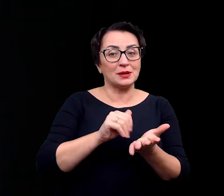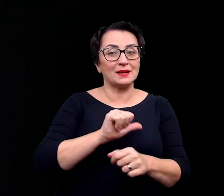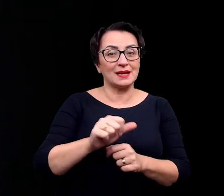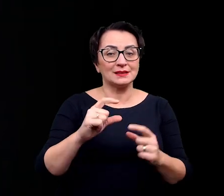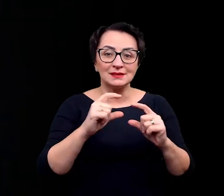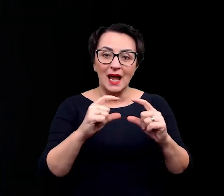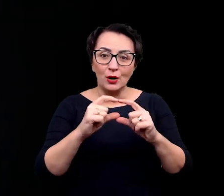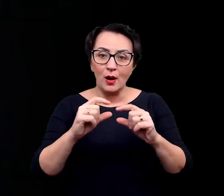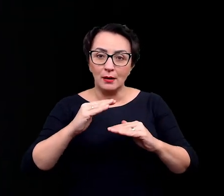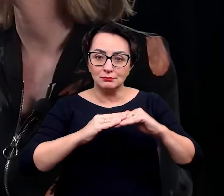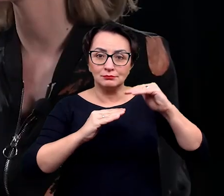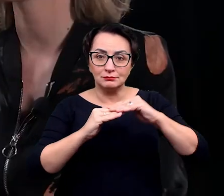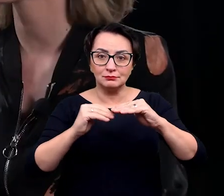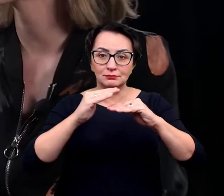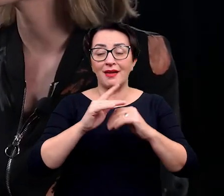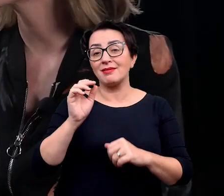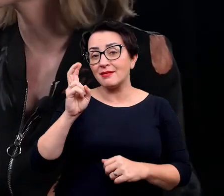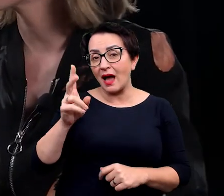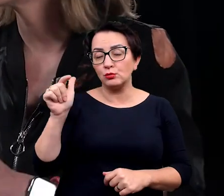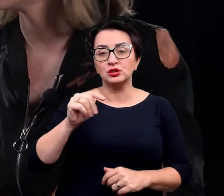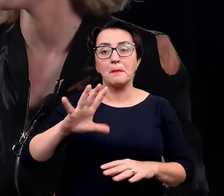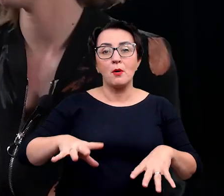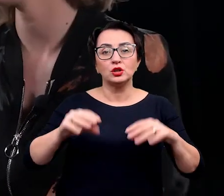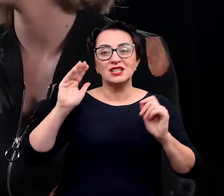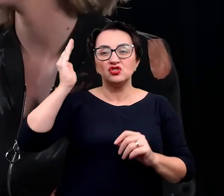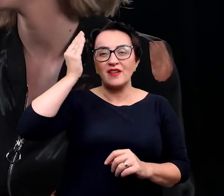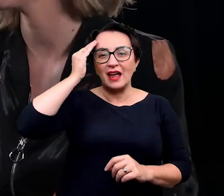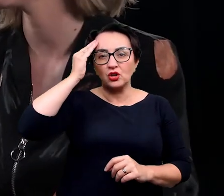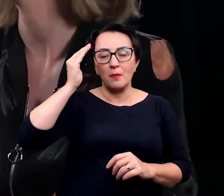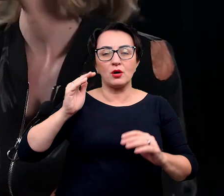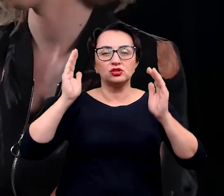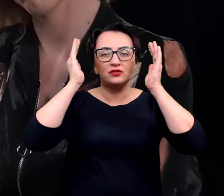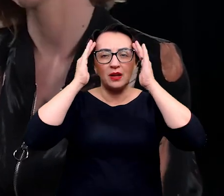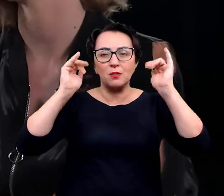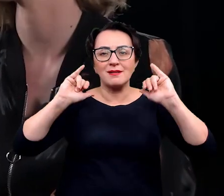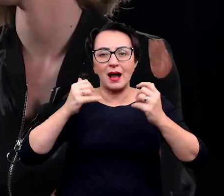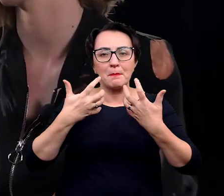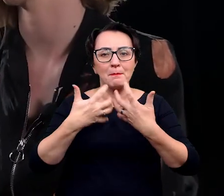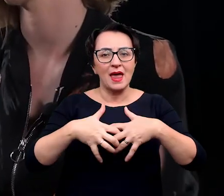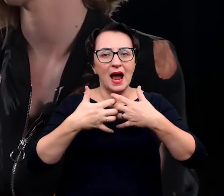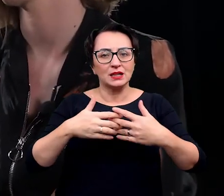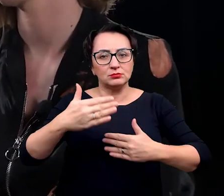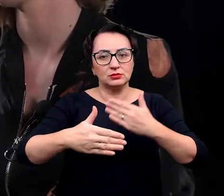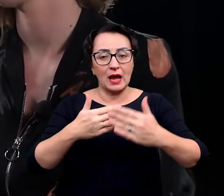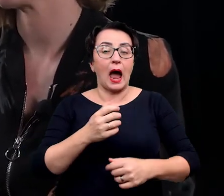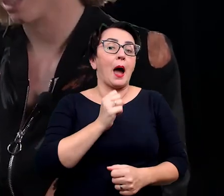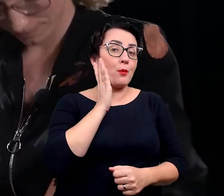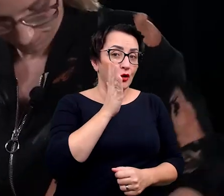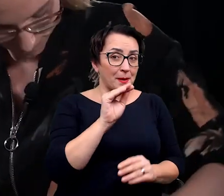te małe cegiełki. Tak, najpierw jest niezbędna świadomość mechanizmów. A dopiero potem można myśleć o jakichkolwiek terapiach.